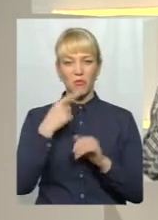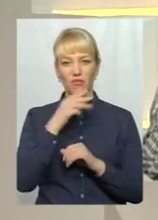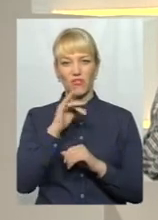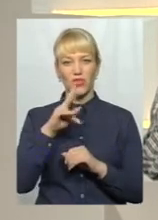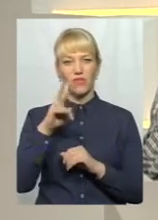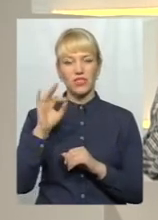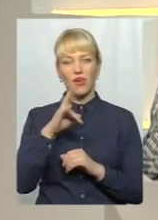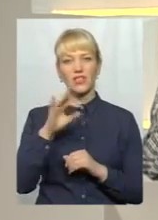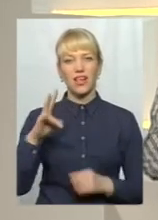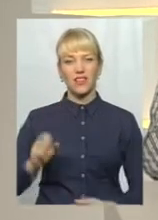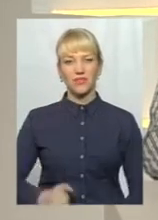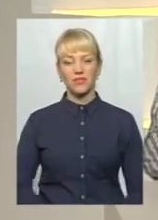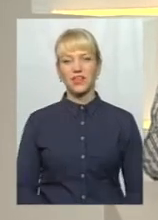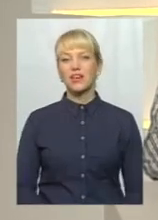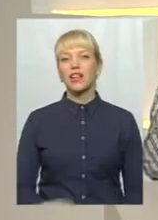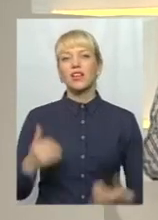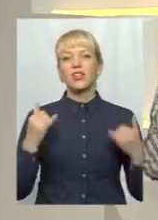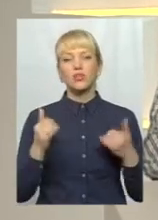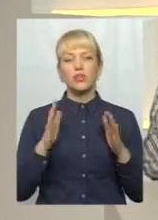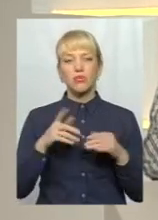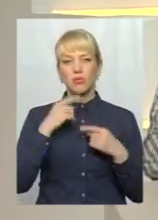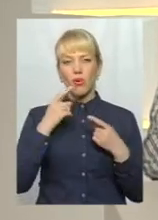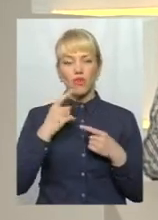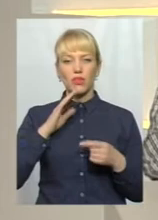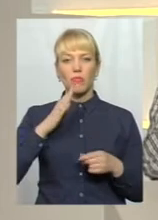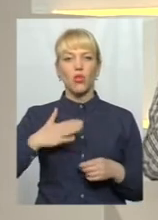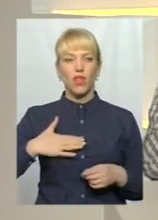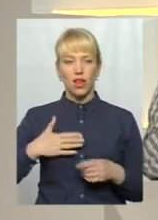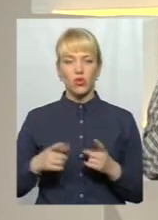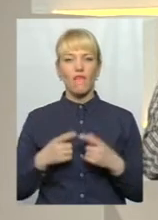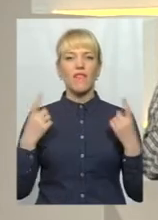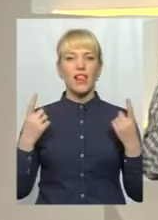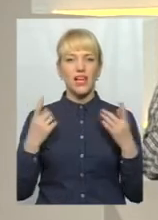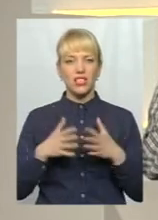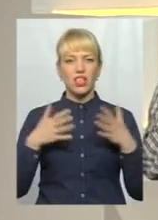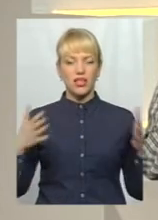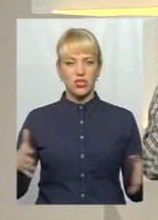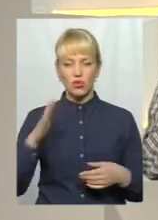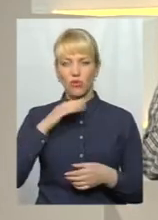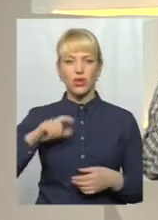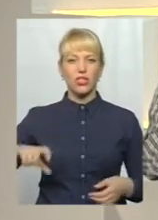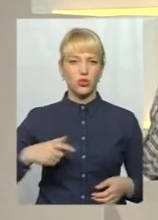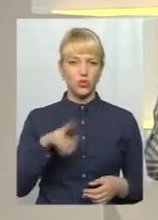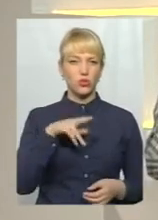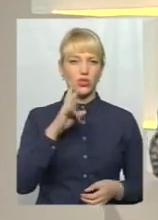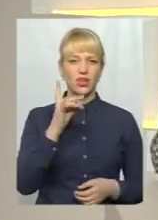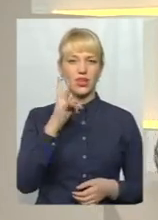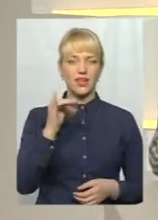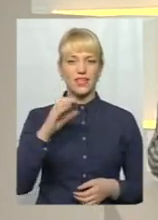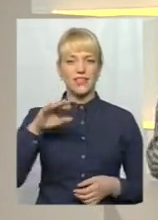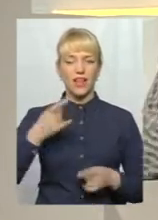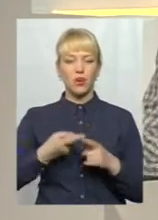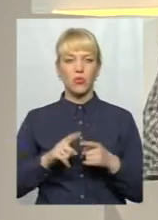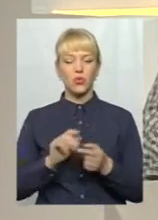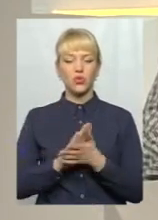мову жестів Оксана Фіновська. Сьогодні ми будемо говорити про нашу величезну річку Дністер. Точніше про ту ситуацію,